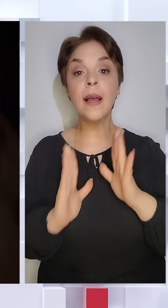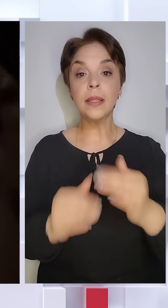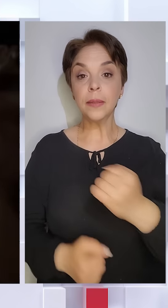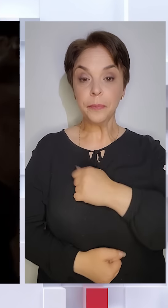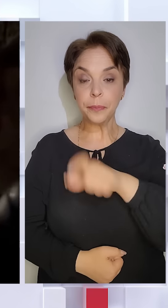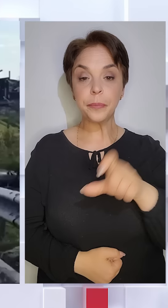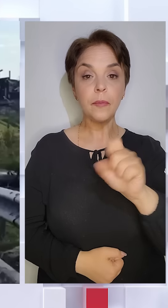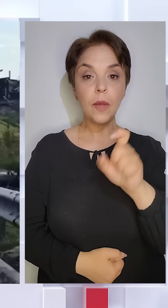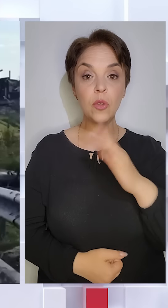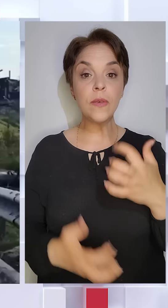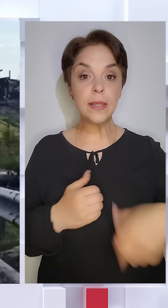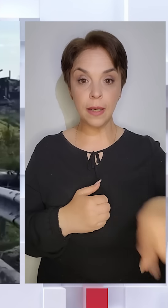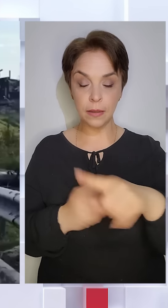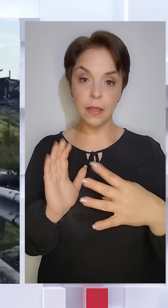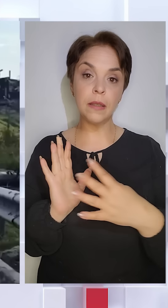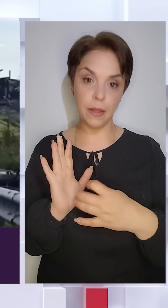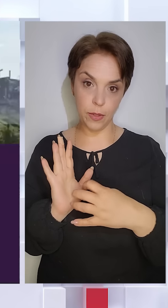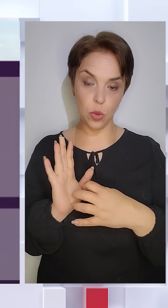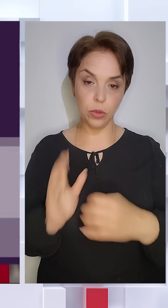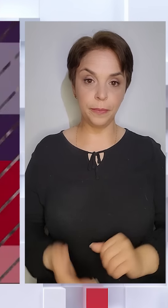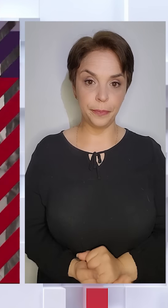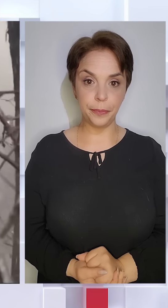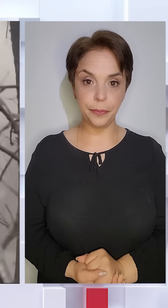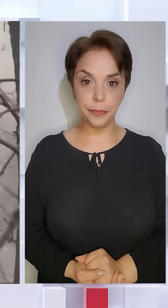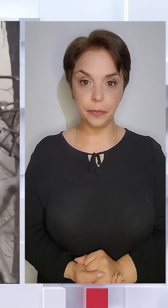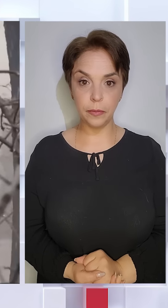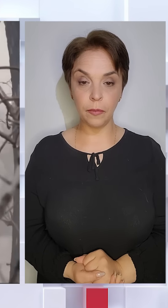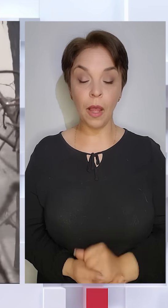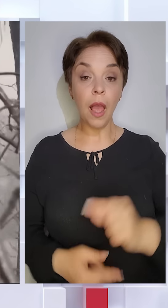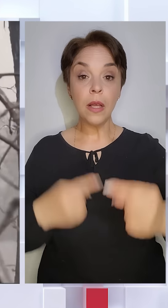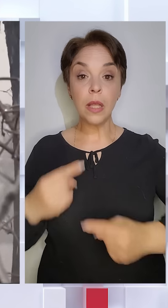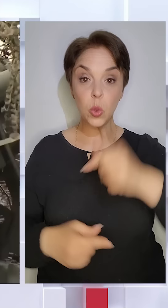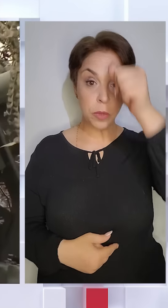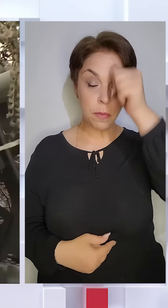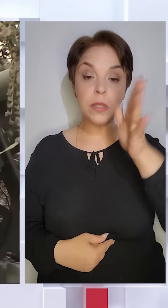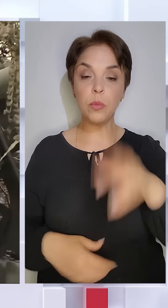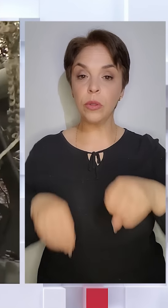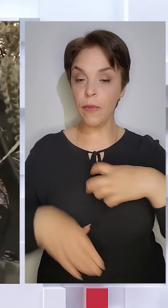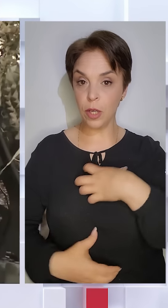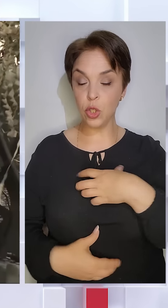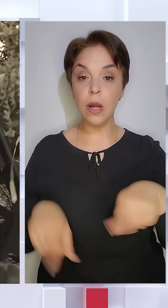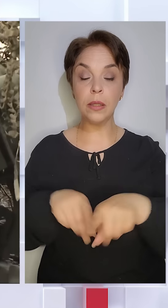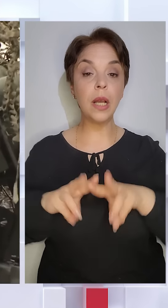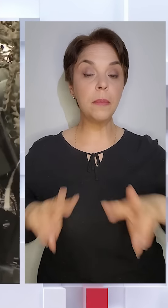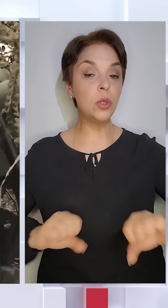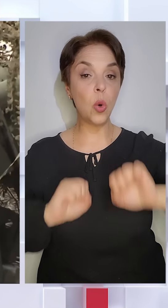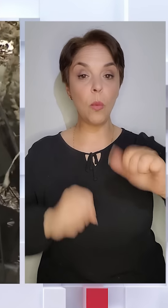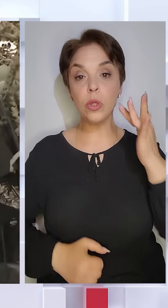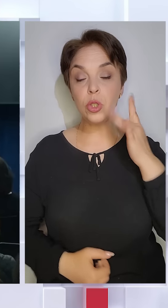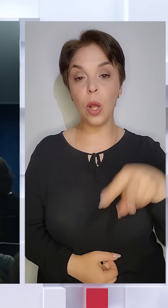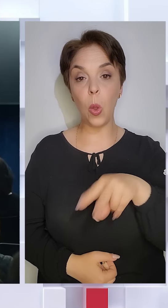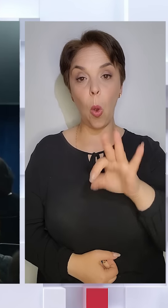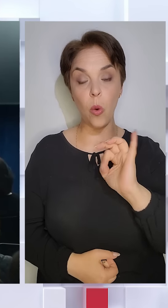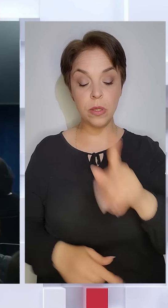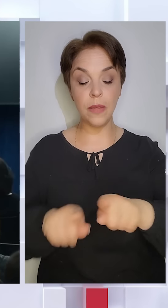бійців Азову серед них 9 сотень. Наступні місяці будуть вирішальними. Так міністр оборони США Ллойд